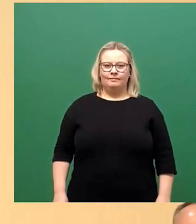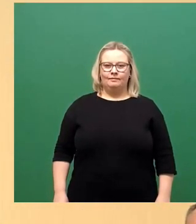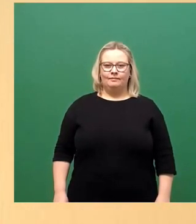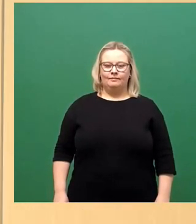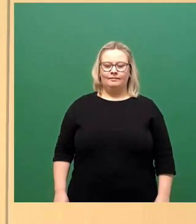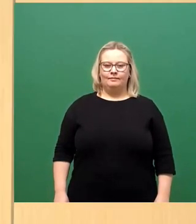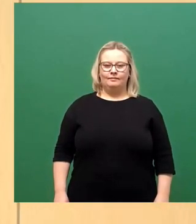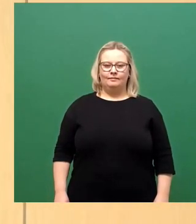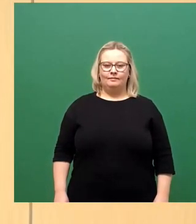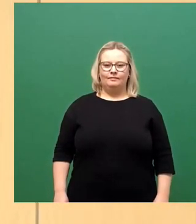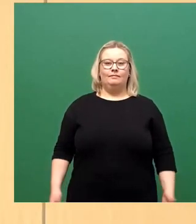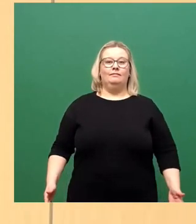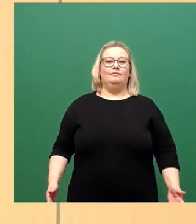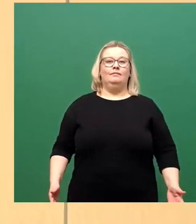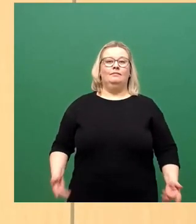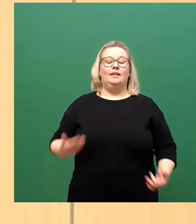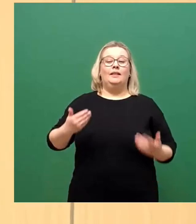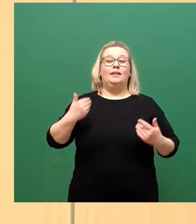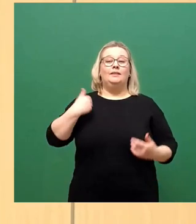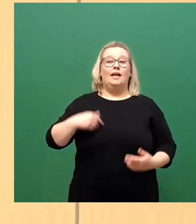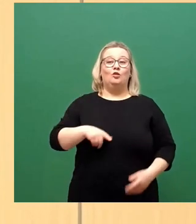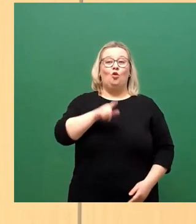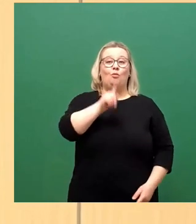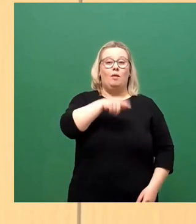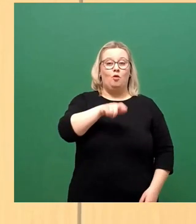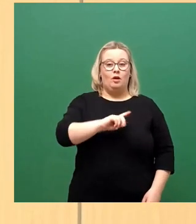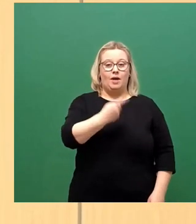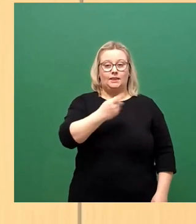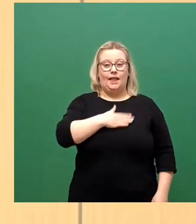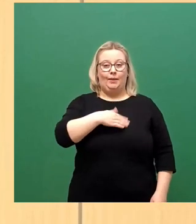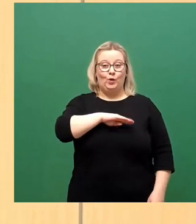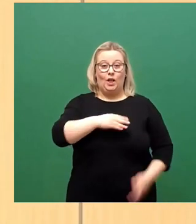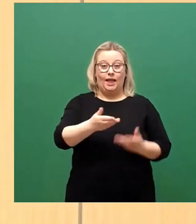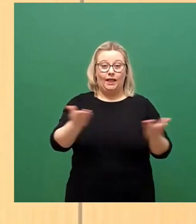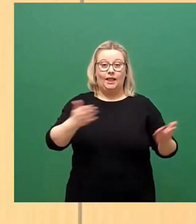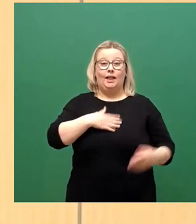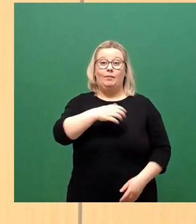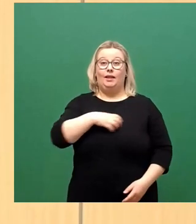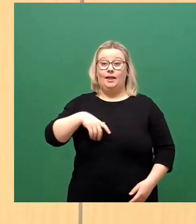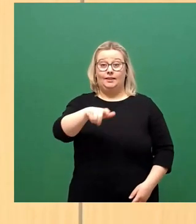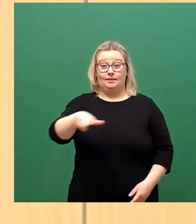Sehr geehrter Herr Oberbürgermeister, werte Kolleginnen und Kollegen, liebe Dresdnerinnen und Dresdner.